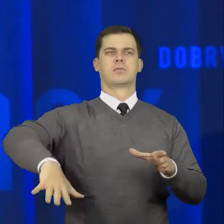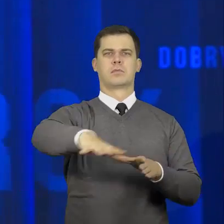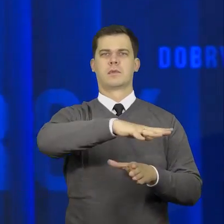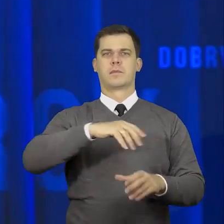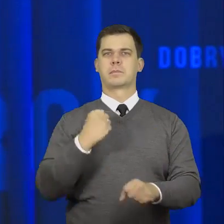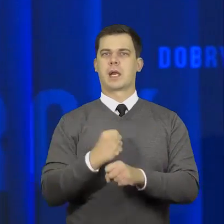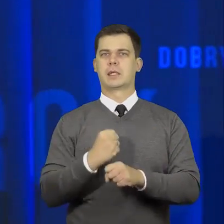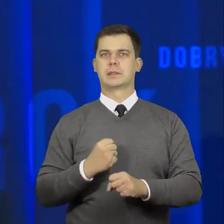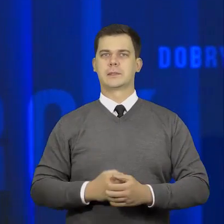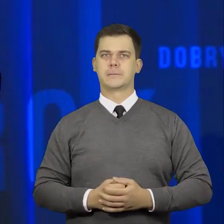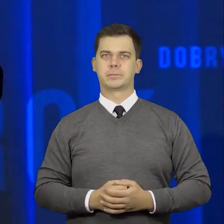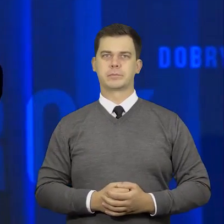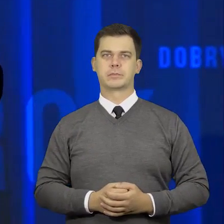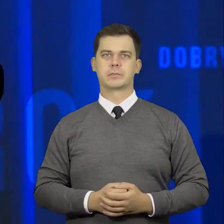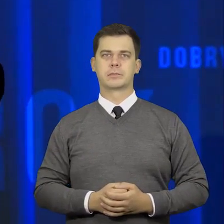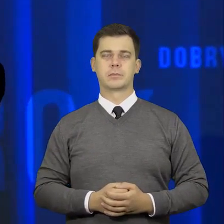kodeksu prawa pracy.